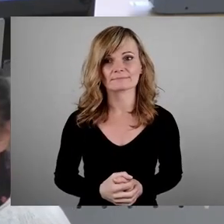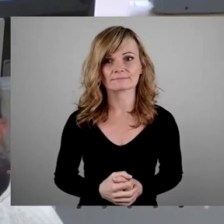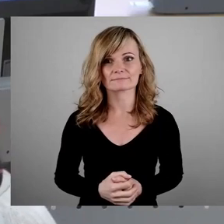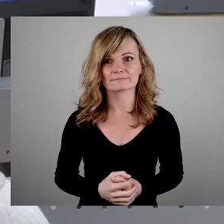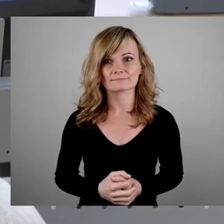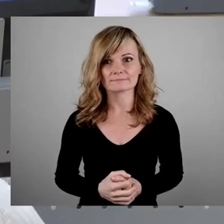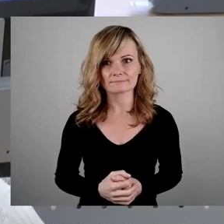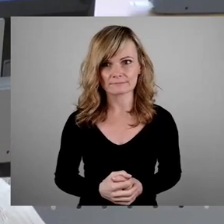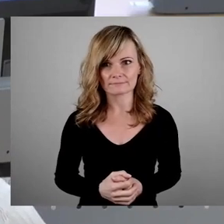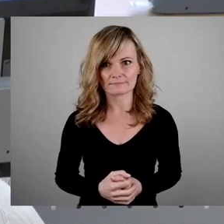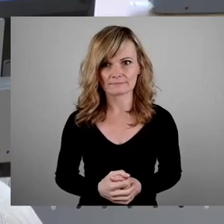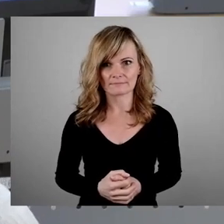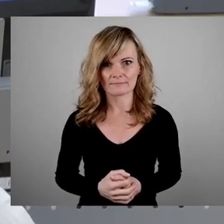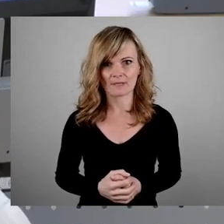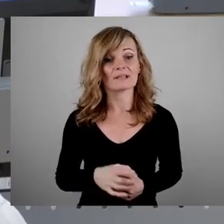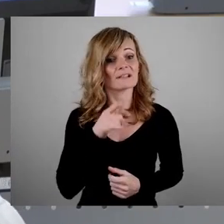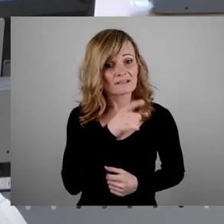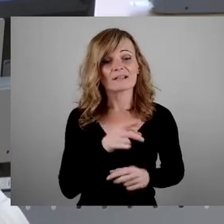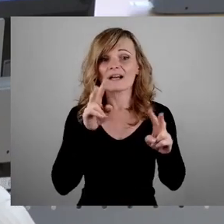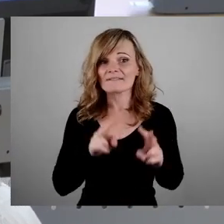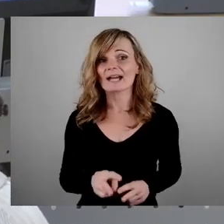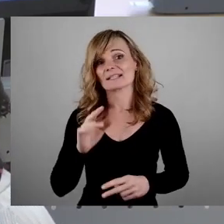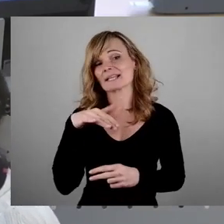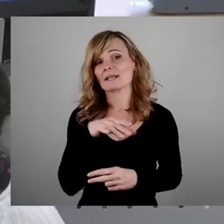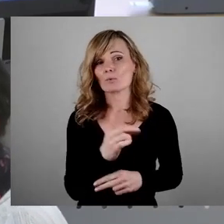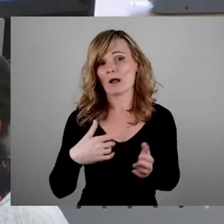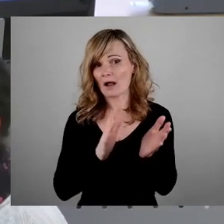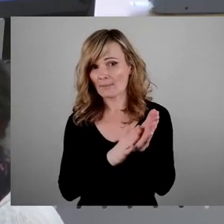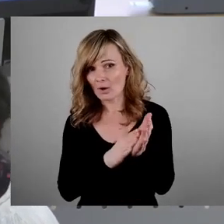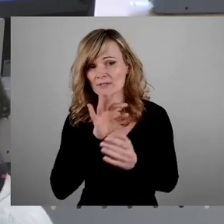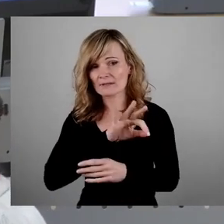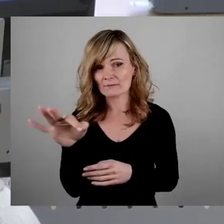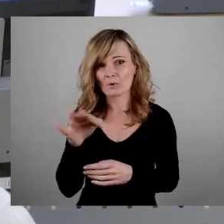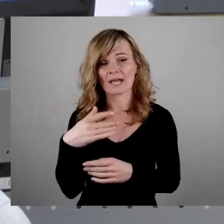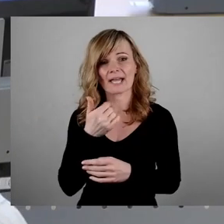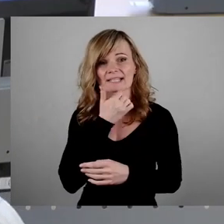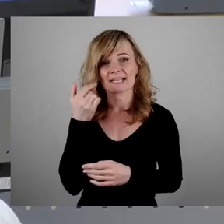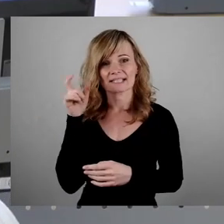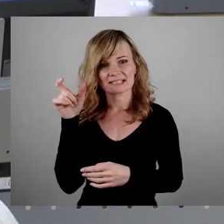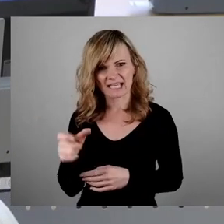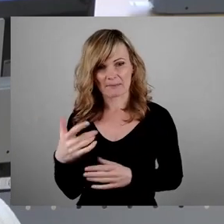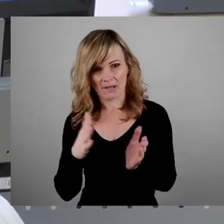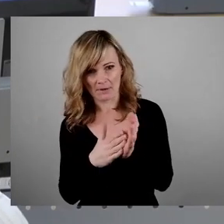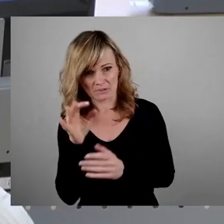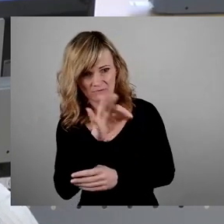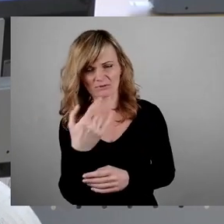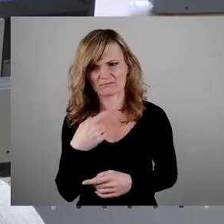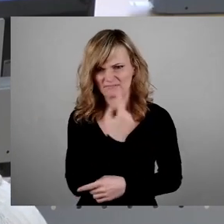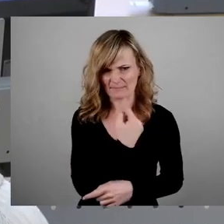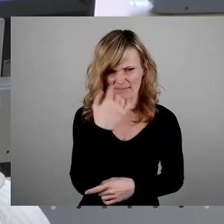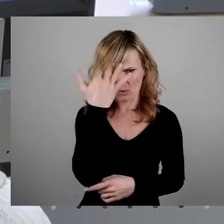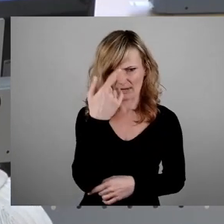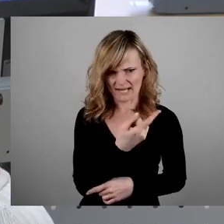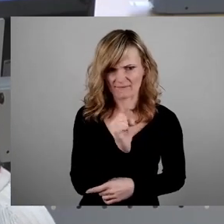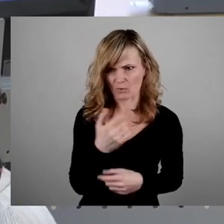Dass Sie, werte CDU, für Ihre Banneraktion Applaus von den Rechtsradikalen und Rechtsextremen bekommen, sollte Ihnen zu denken geben. Doch lassen Sie mich